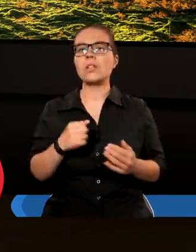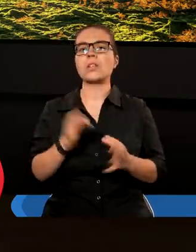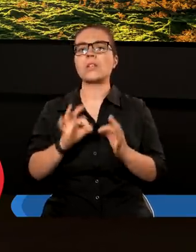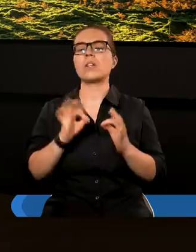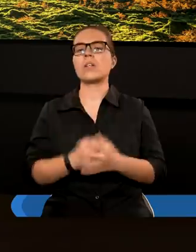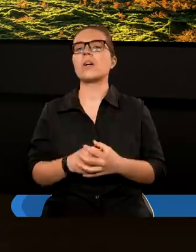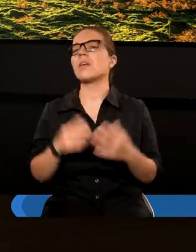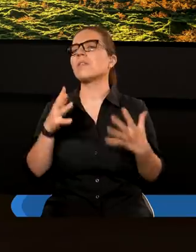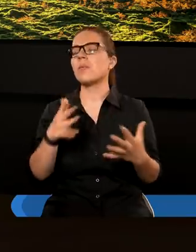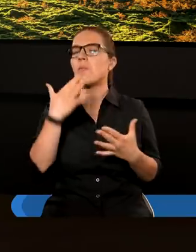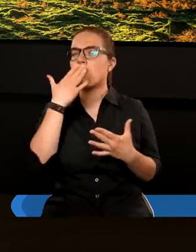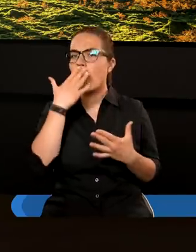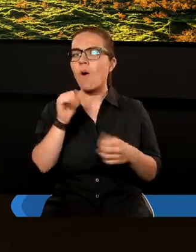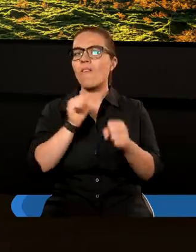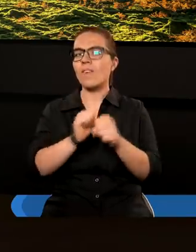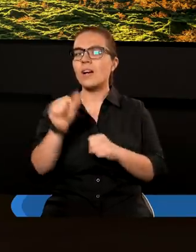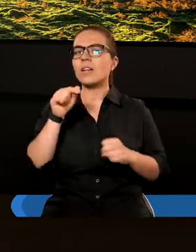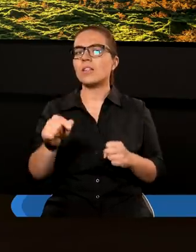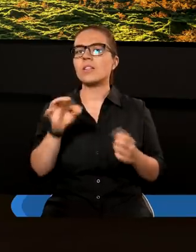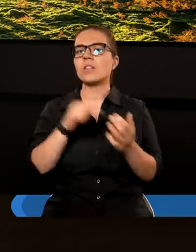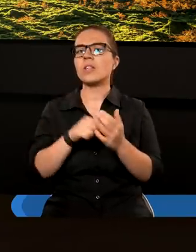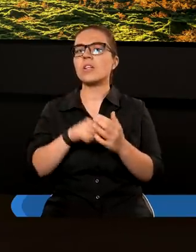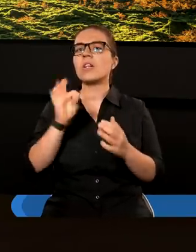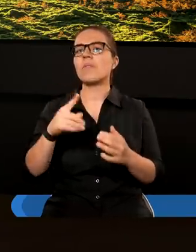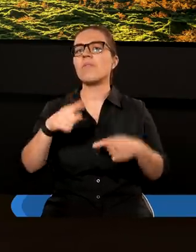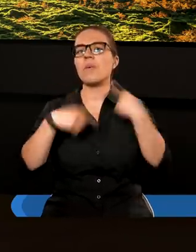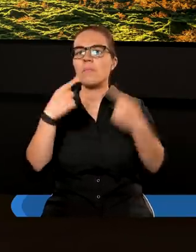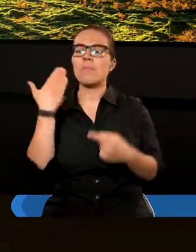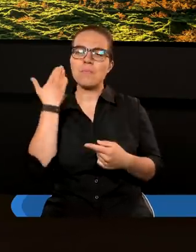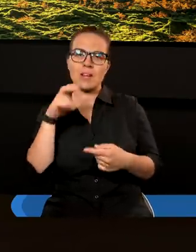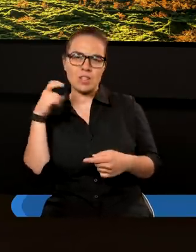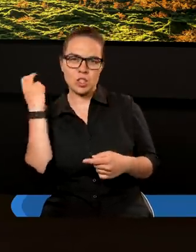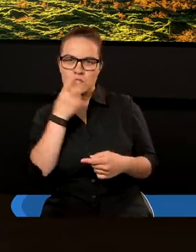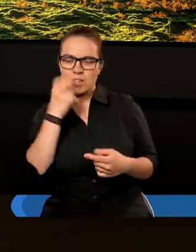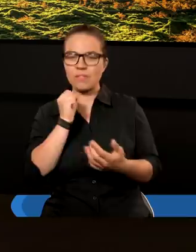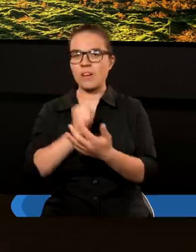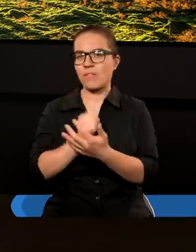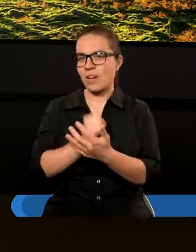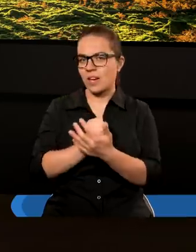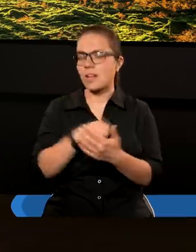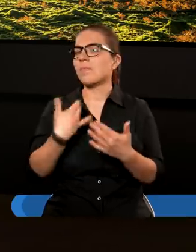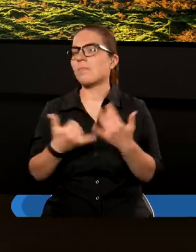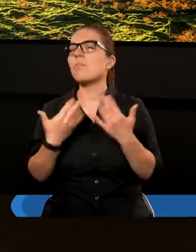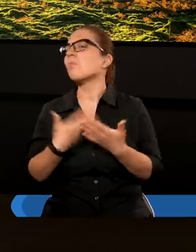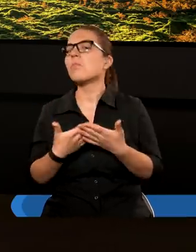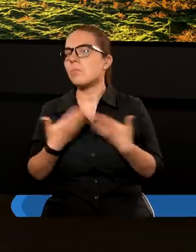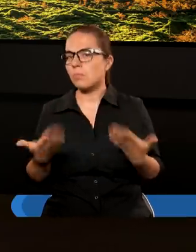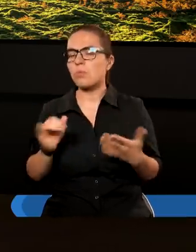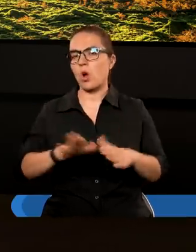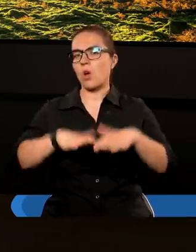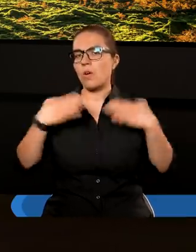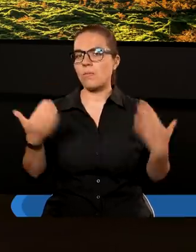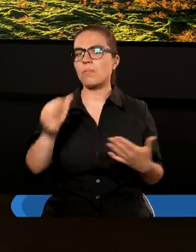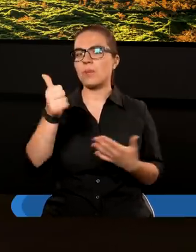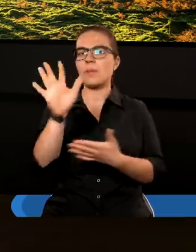I wielka mowa Chrystusa, właściwie wypowiedziana w bardzo ciekawym kontekście, dlatego że jeżeli otwieramy pierwsze